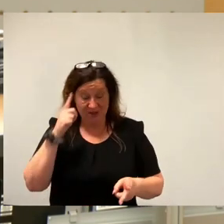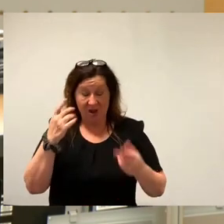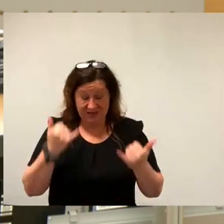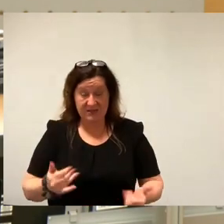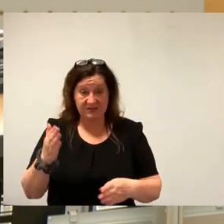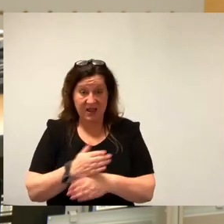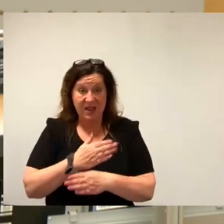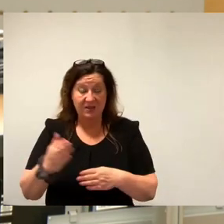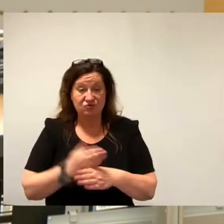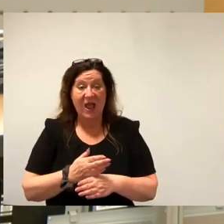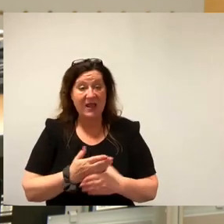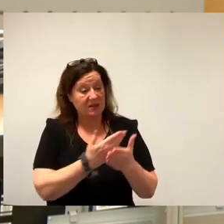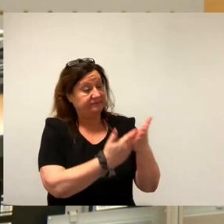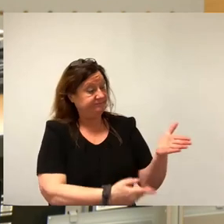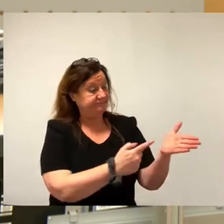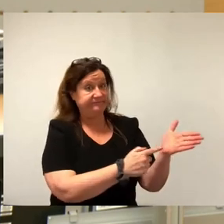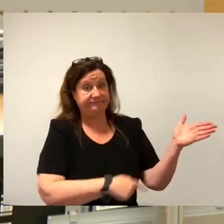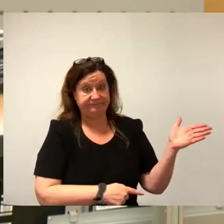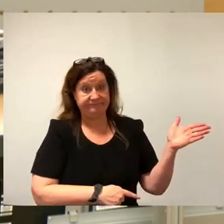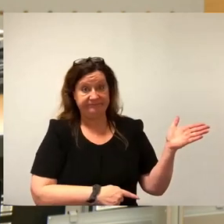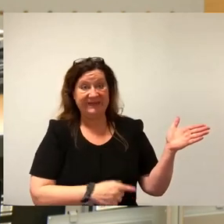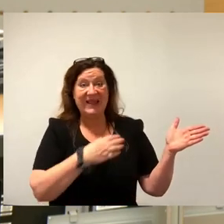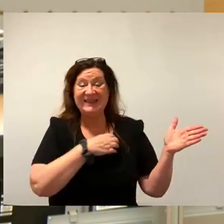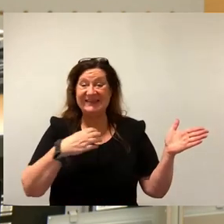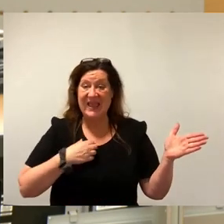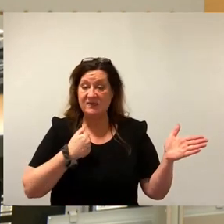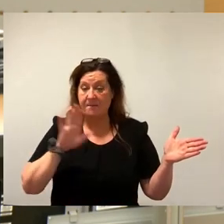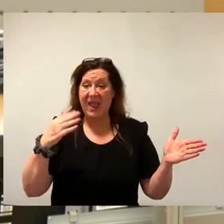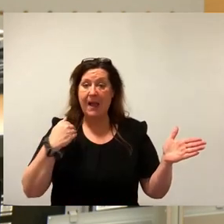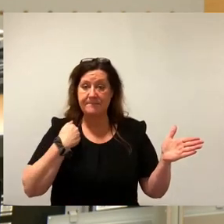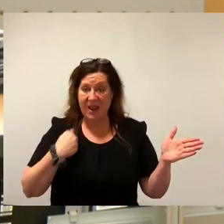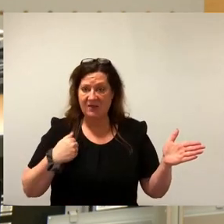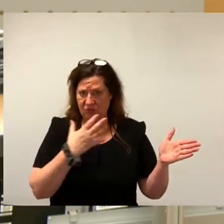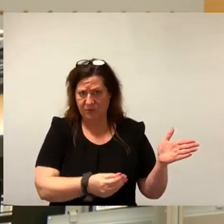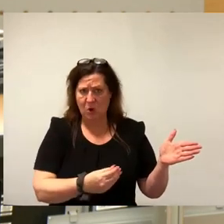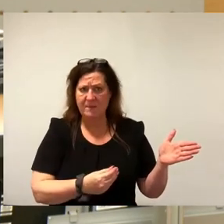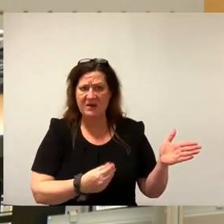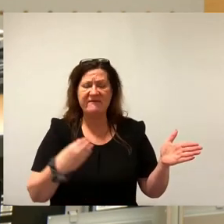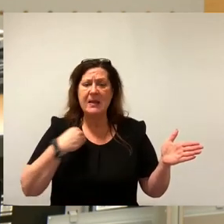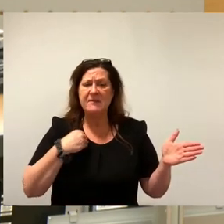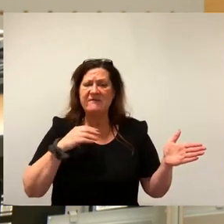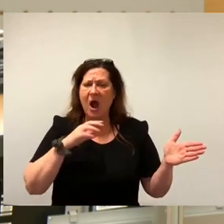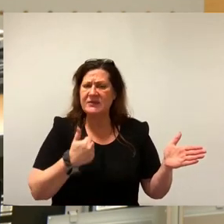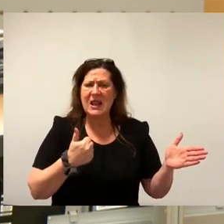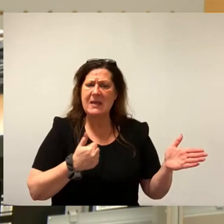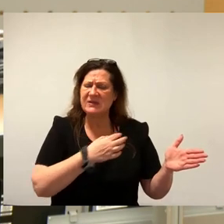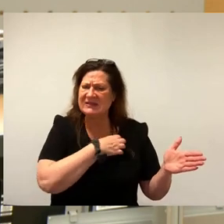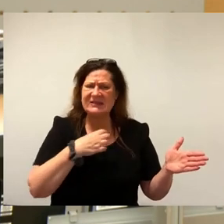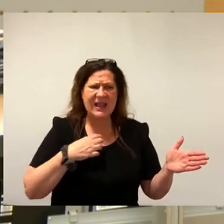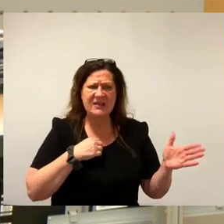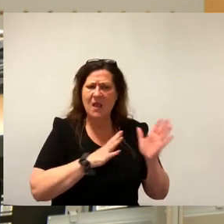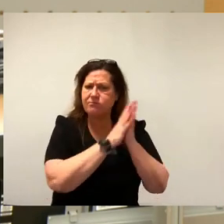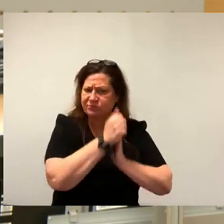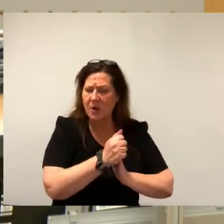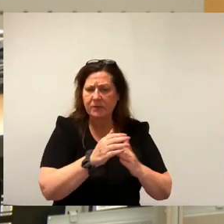unverändert zuzustimmen und damit die Dresdner Bürger immer stärker zu belasten und in die Privatsphäre hunderttausender Menschen in Dresden einzugreifen oder